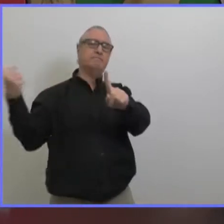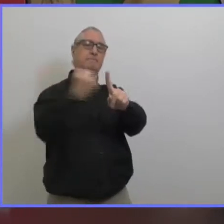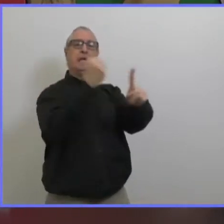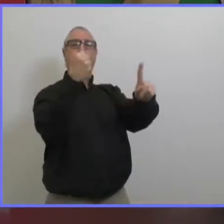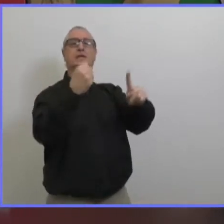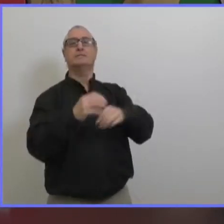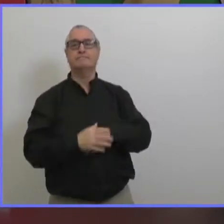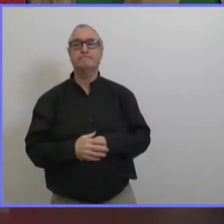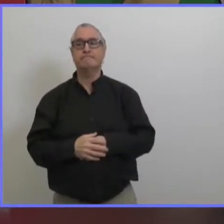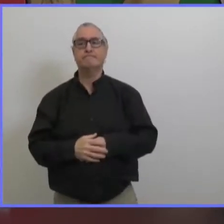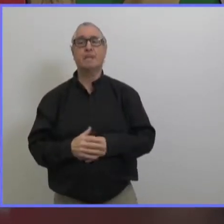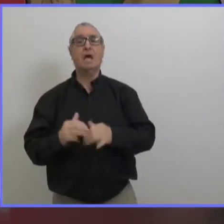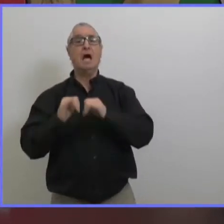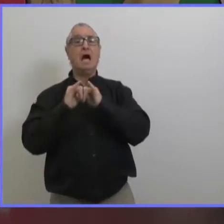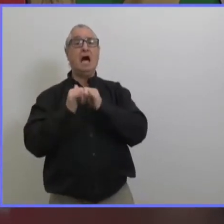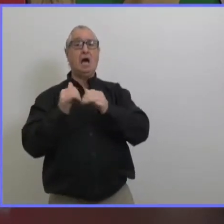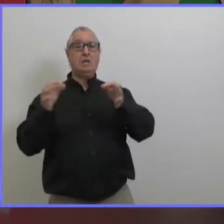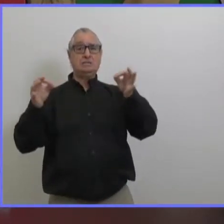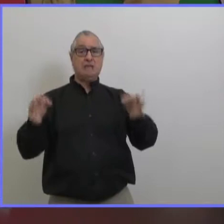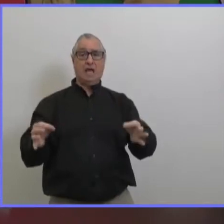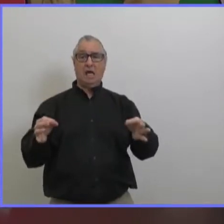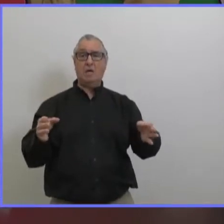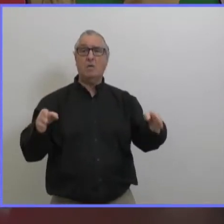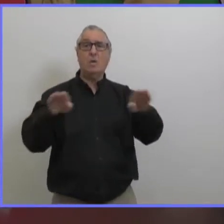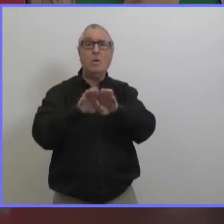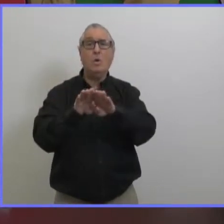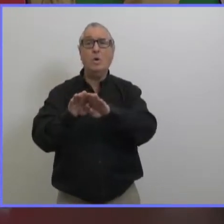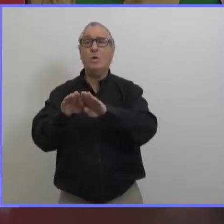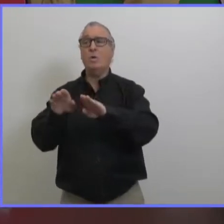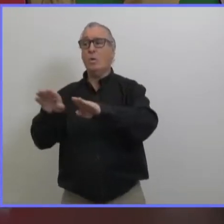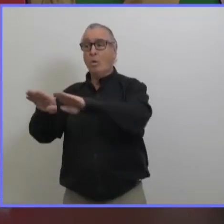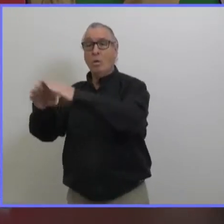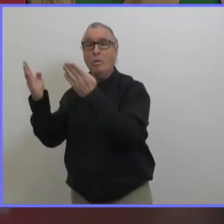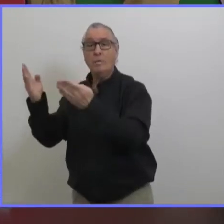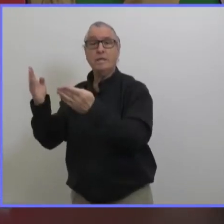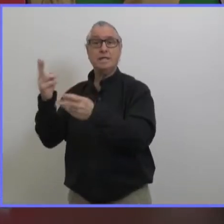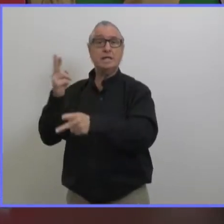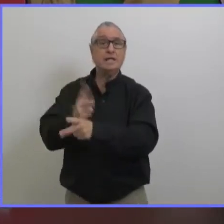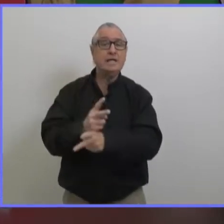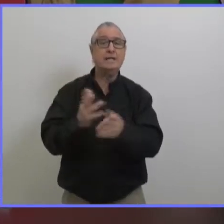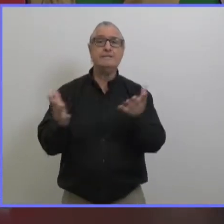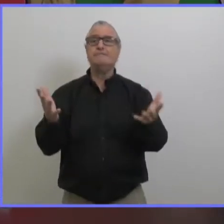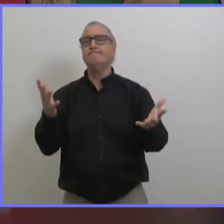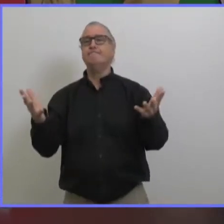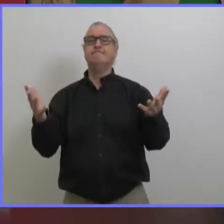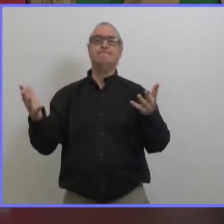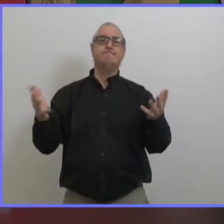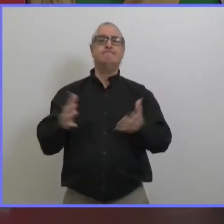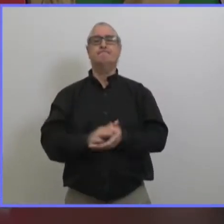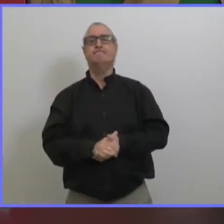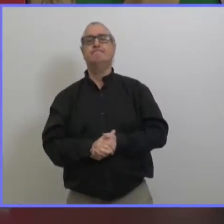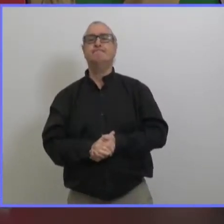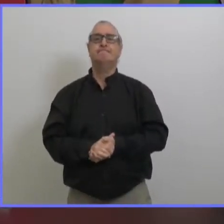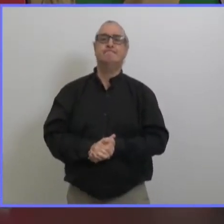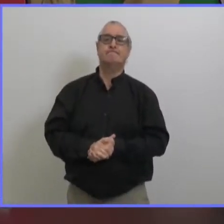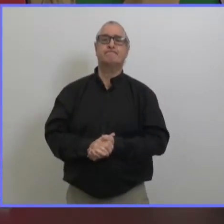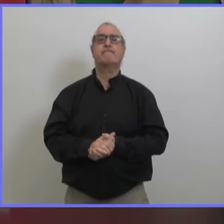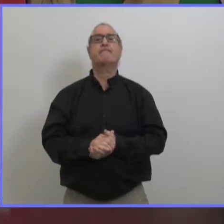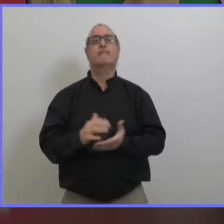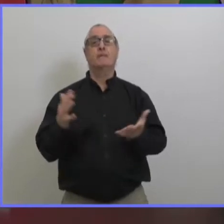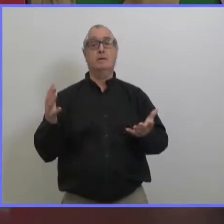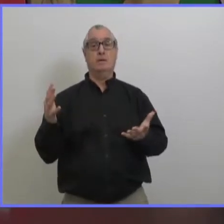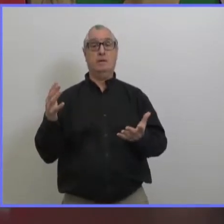'identifier le moment où ça pourrait se produire parce qu'il y a tellement de variables en ce qui concerne l'introduction du variant